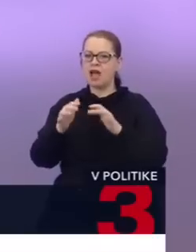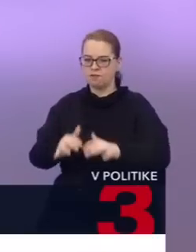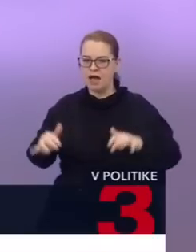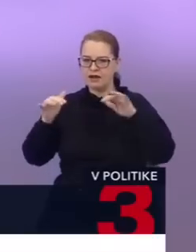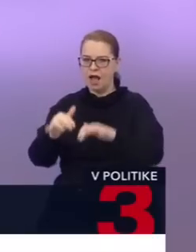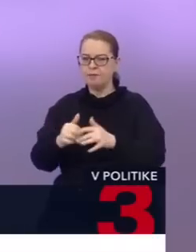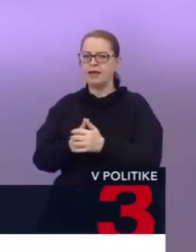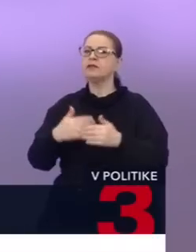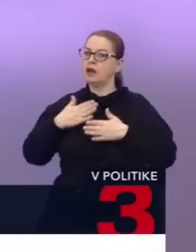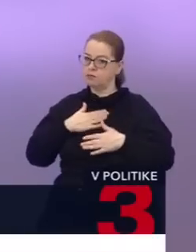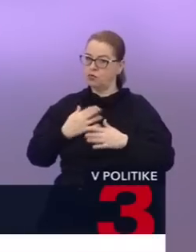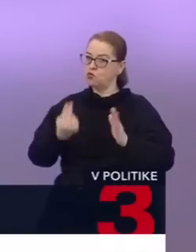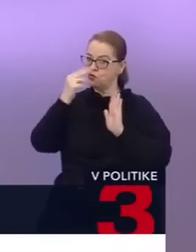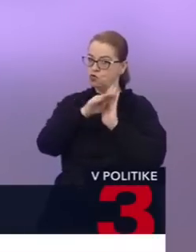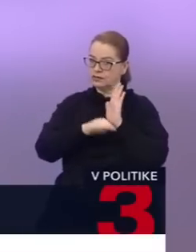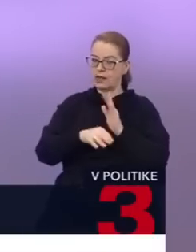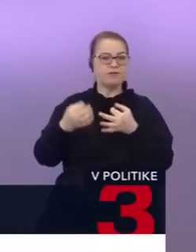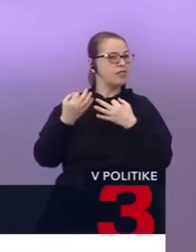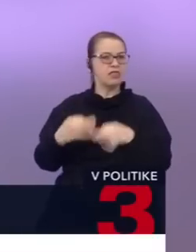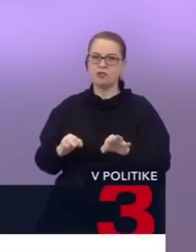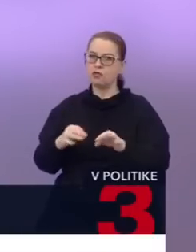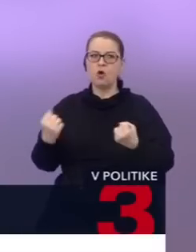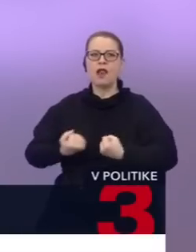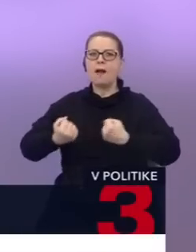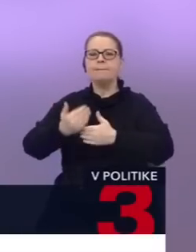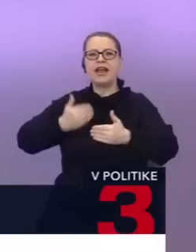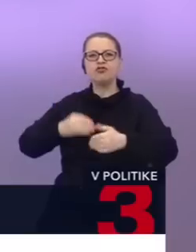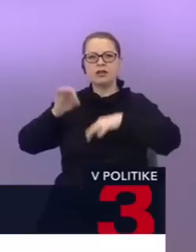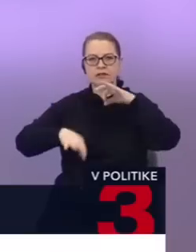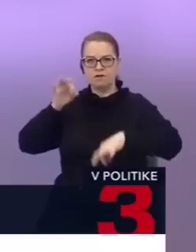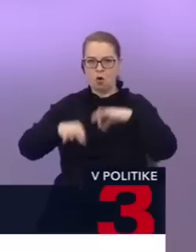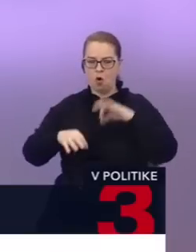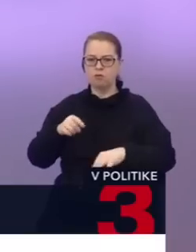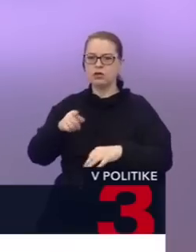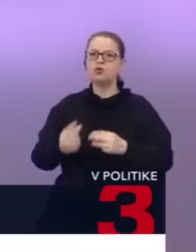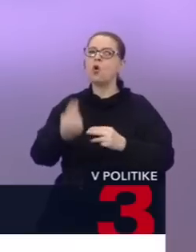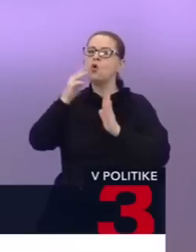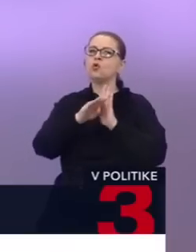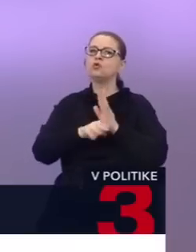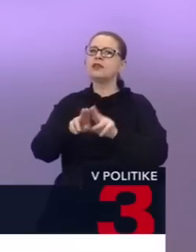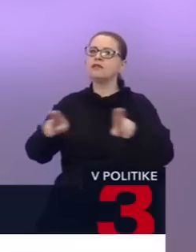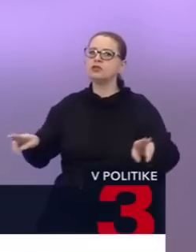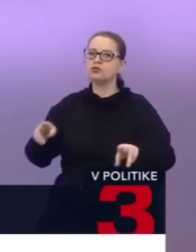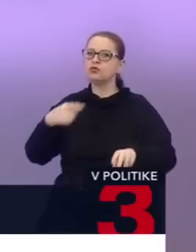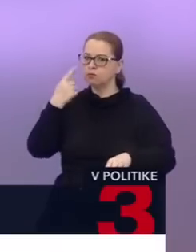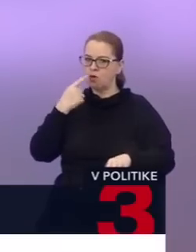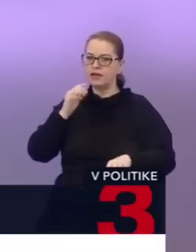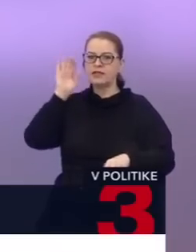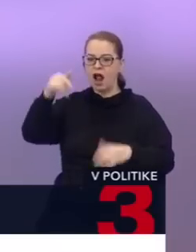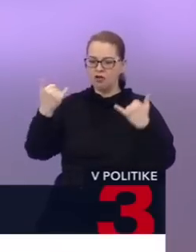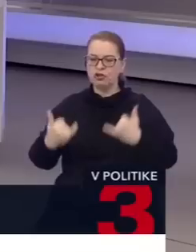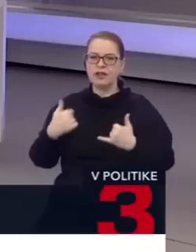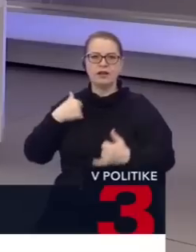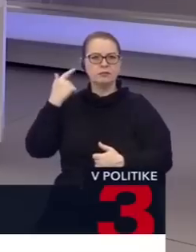máme tu naša ústava doposiaľa neumožňovala predčasné voľby. To ústavný súd povedal paradoxne, až v tomto volebnom období sme sa dozvedeli, že ústava